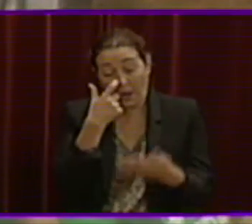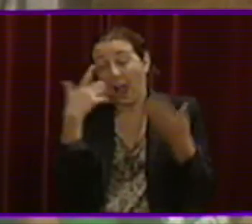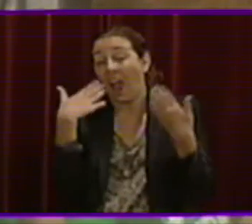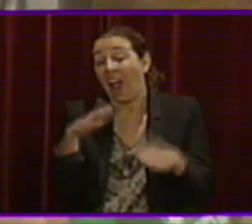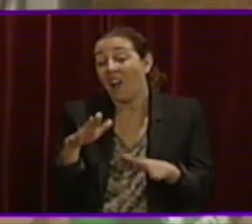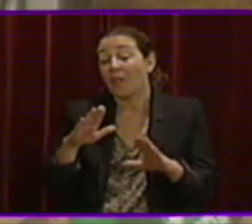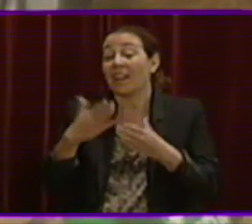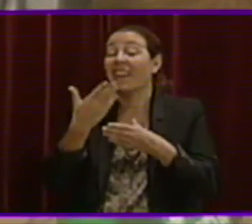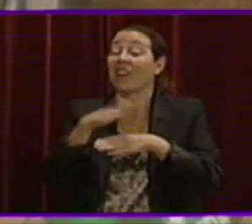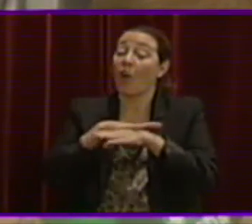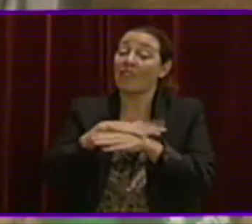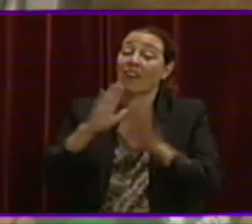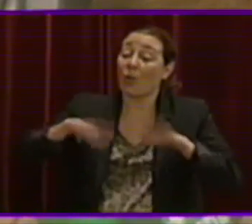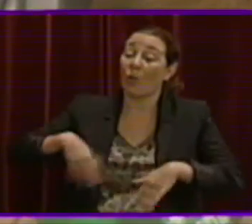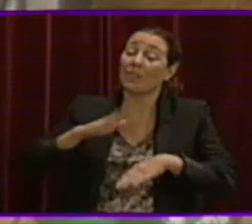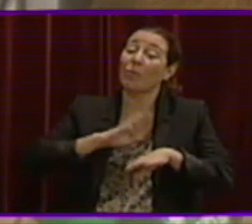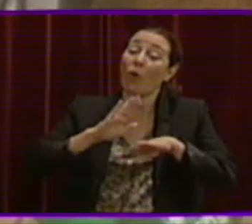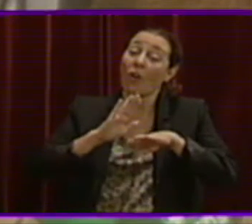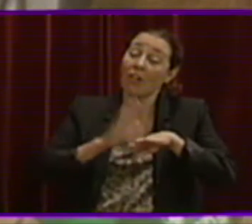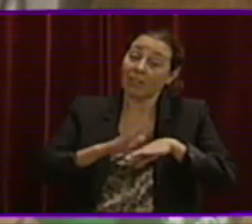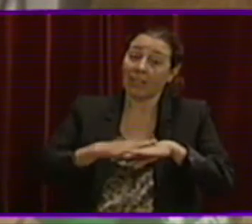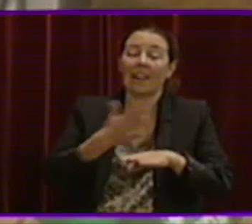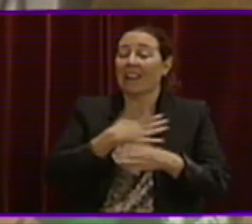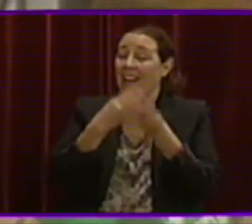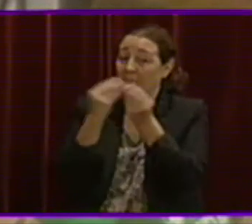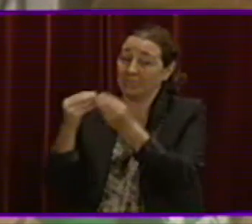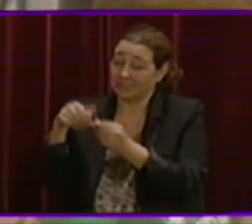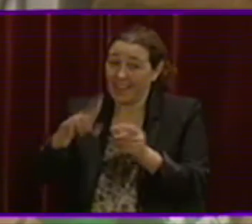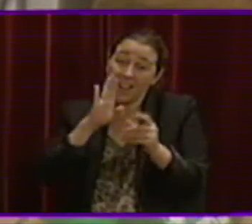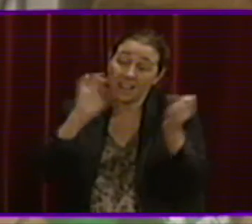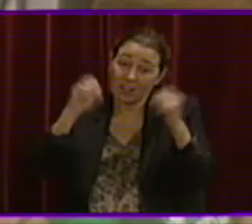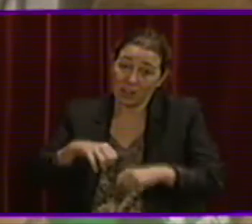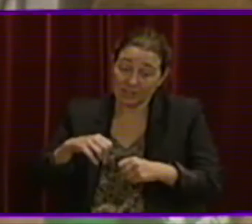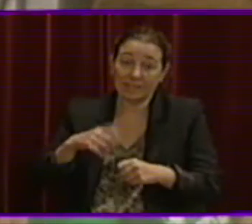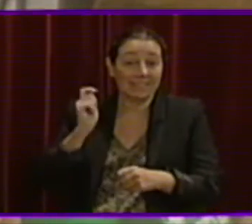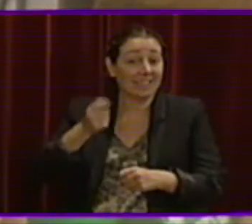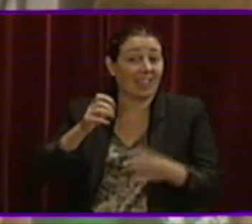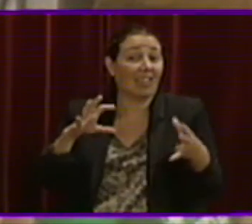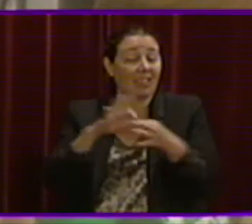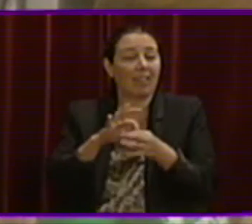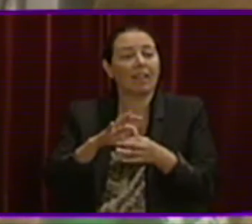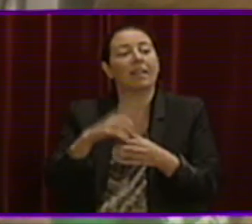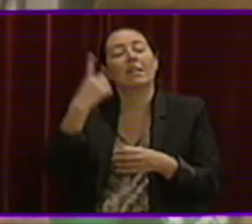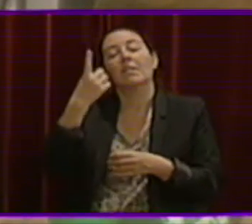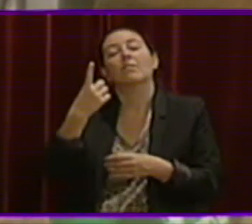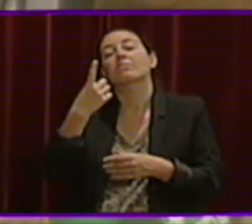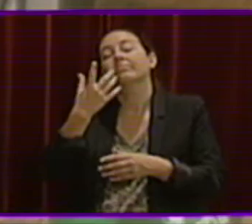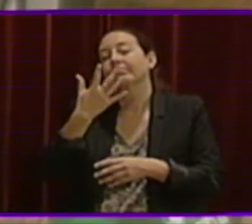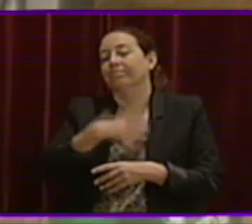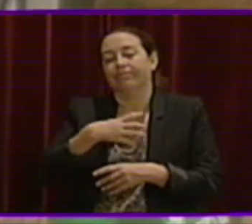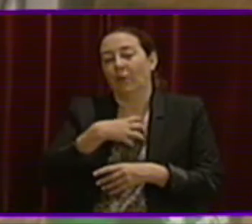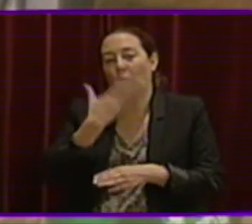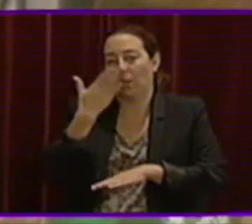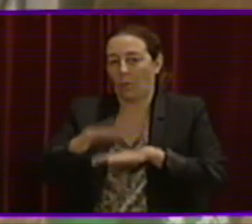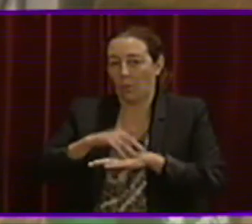progrés ja va intentar suprimir aquests concerts emparant-se en aquesta sentència. Un defecte de forma va impedir que es complís l'ordre de la supressió del